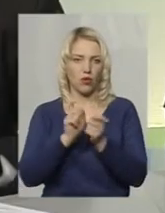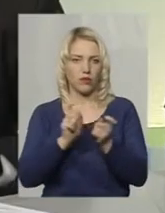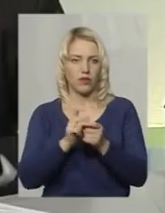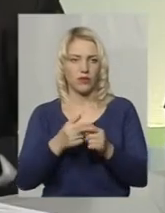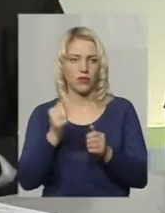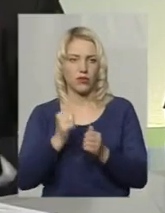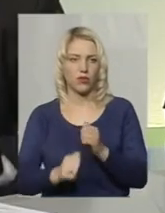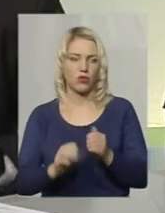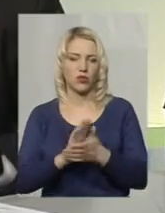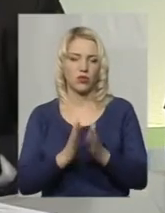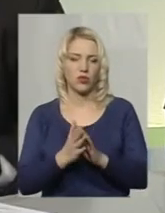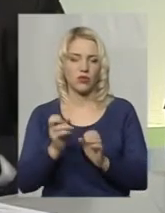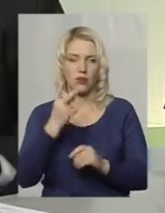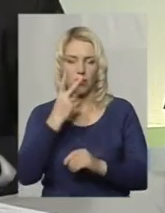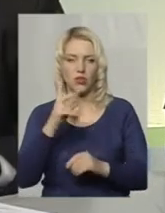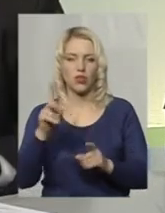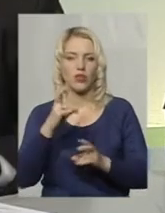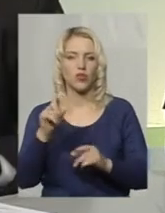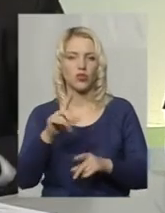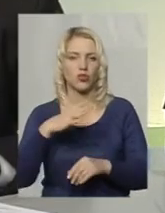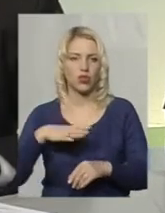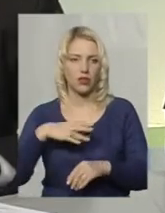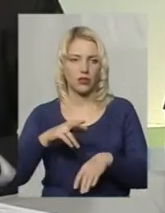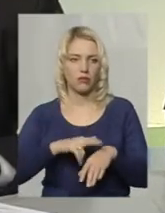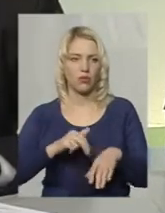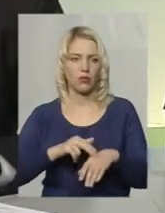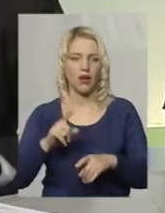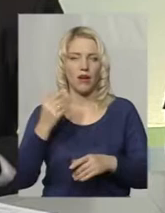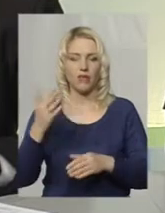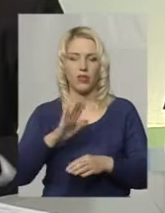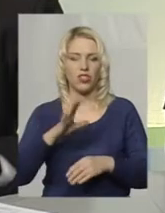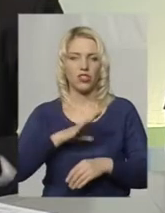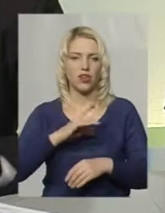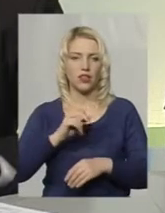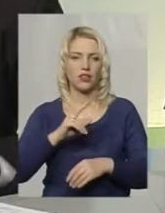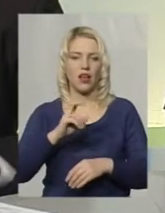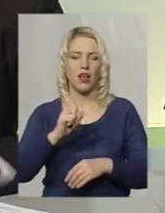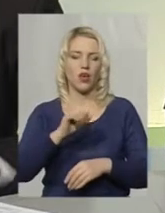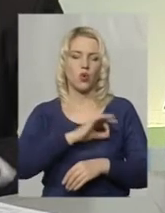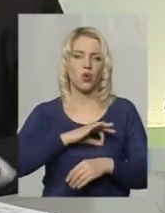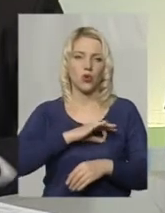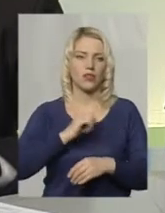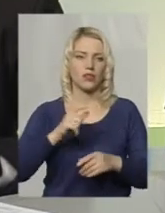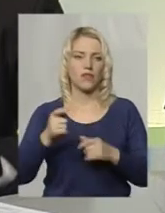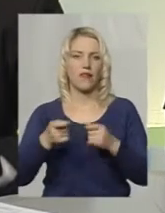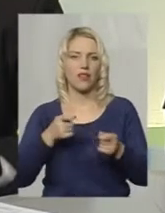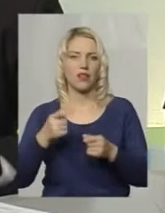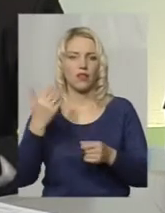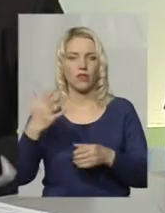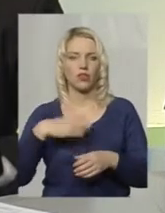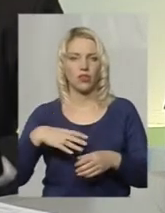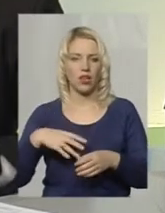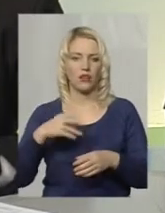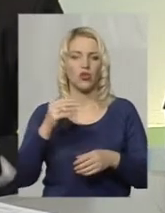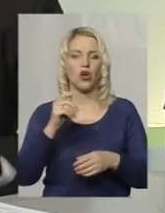кого очікують громадяни. Громадяни не очікують патрульного поліцейського, вони не очікують юристів, вони очікують органи влади, вони очікують журналістів. Коли